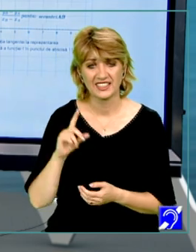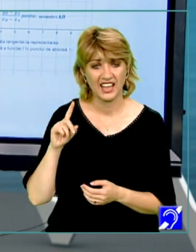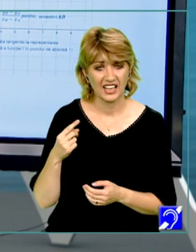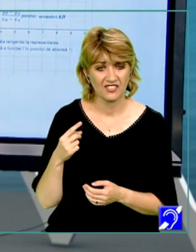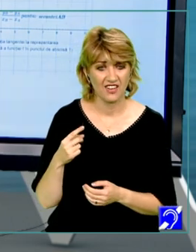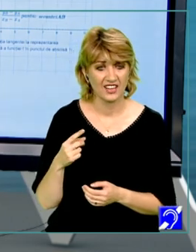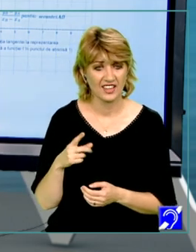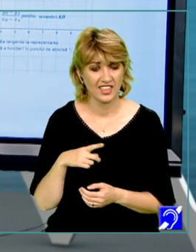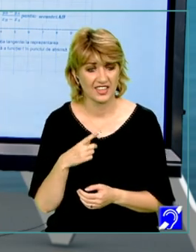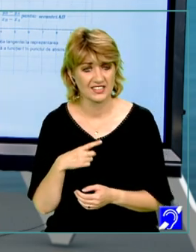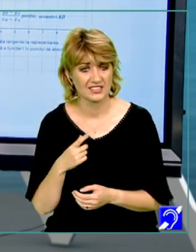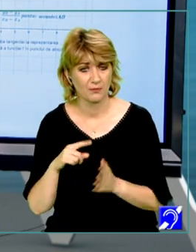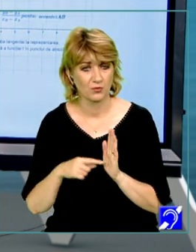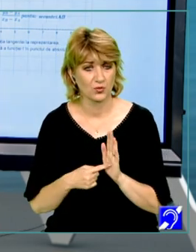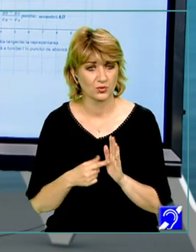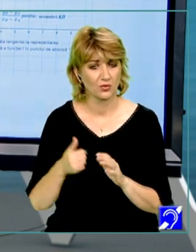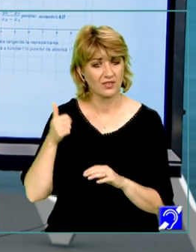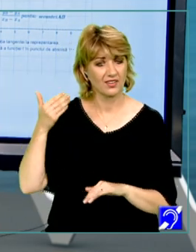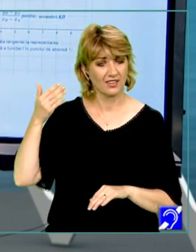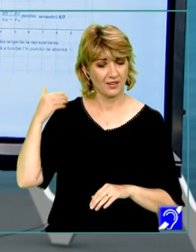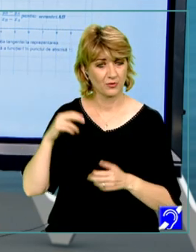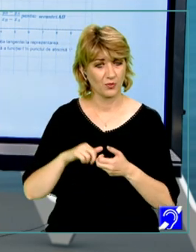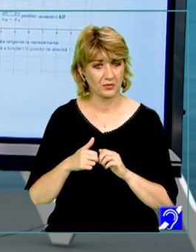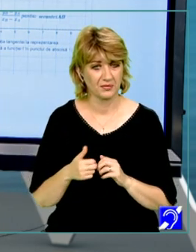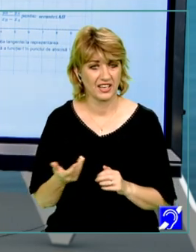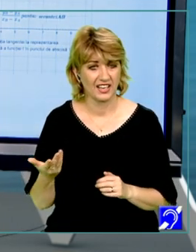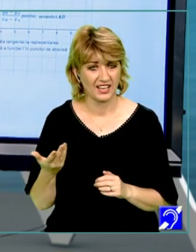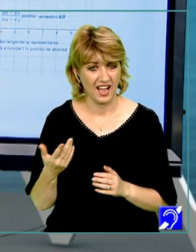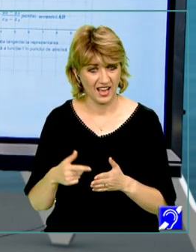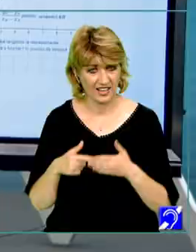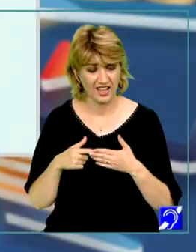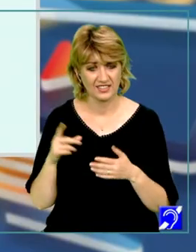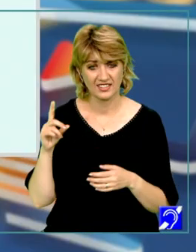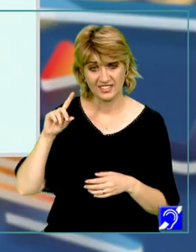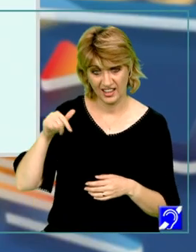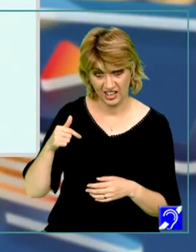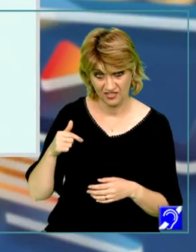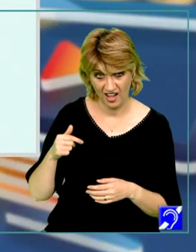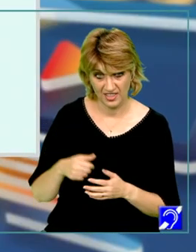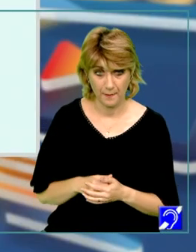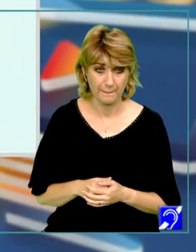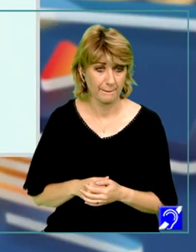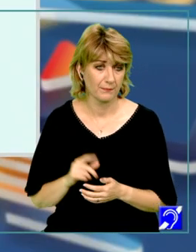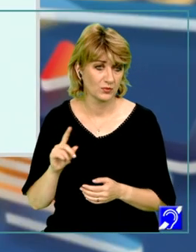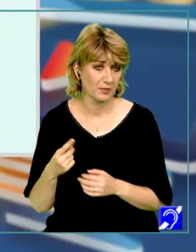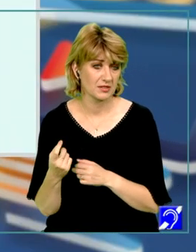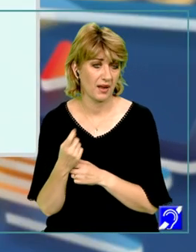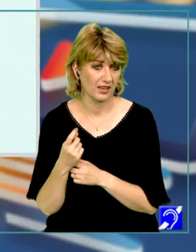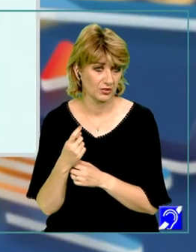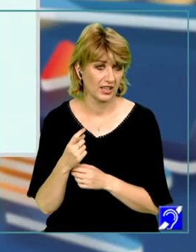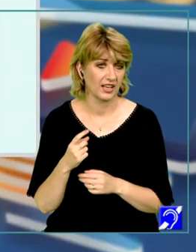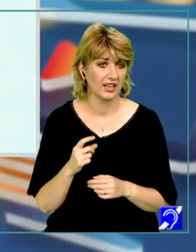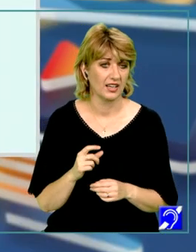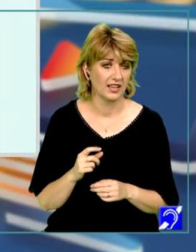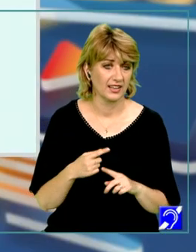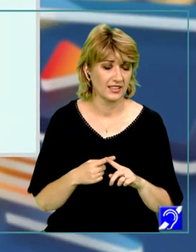spuneam, punctul al problemei, ne dă, evidențiază derivata, deci putem să o particularizăm pentru x egal cu